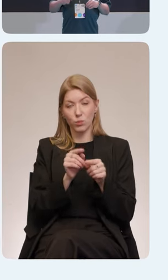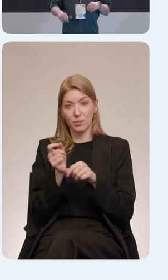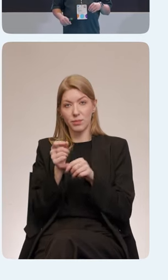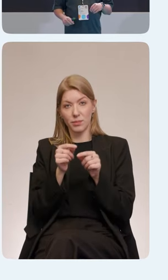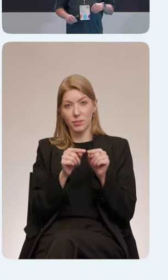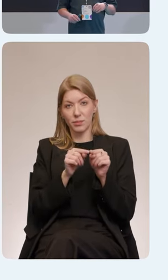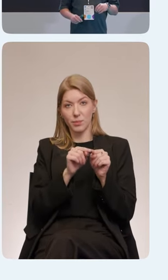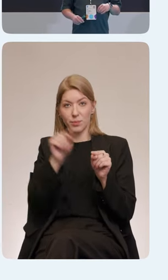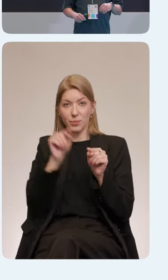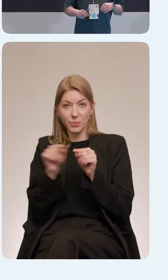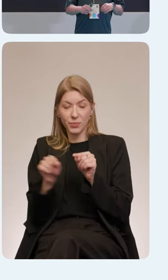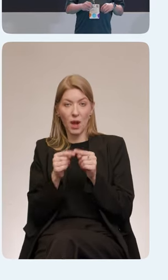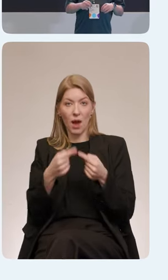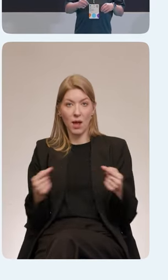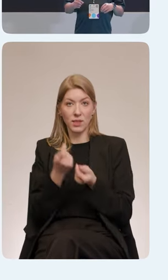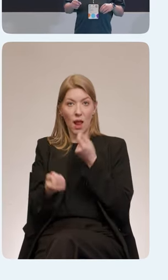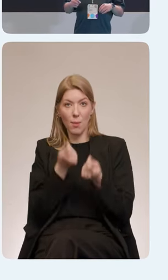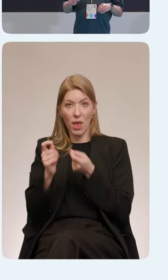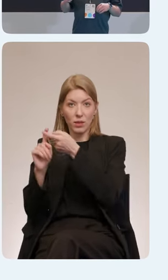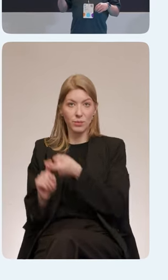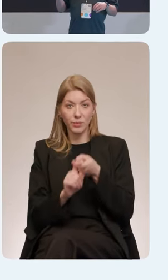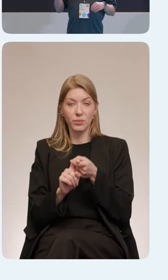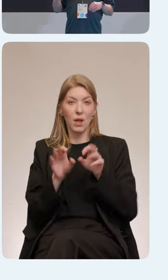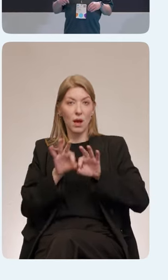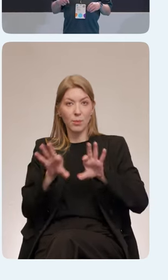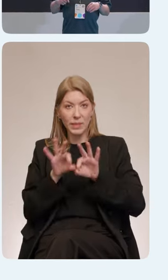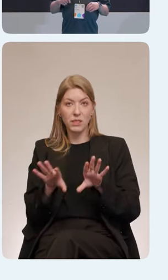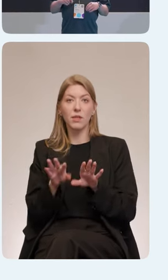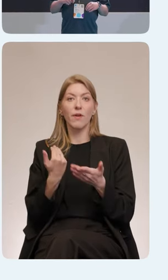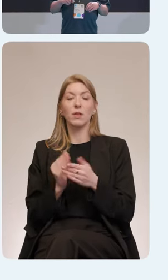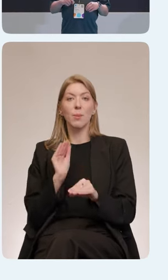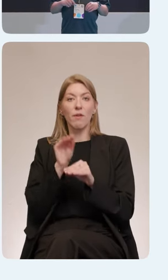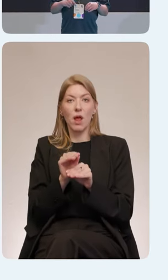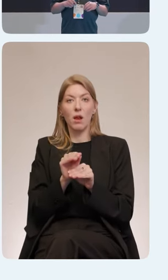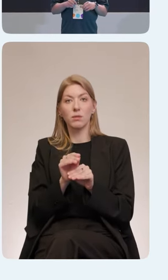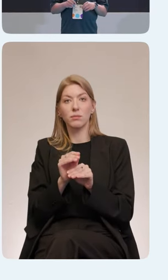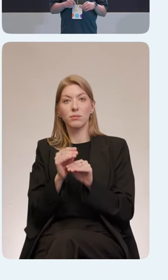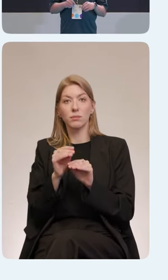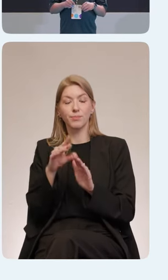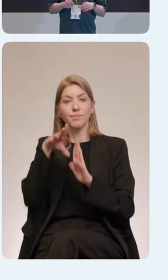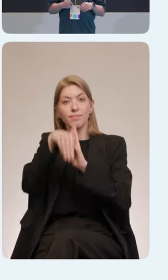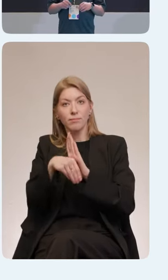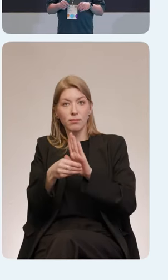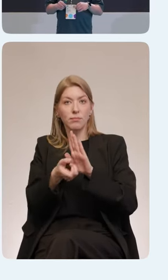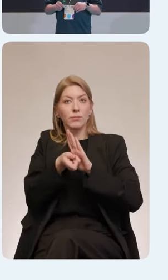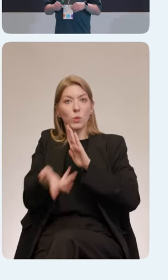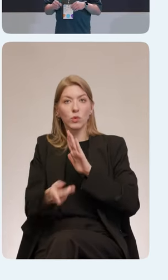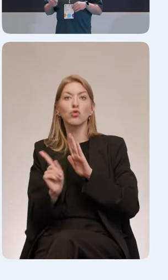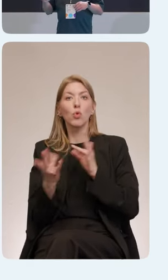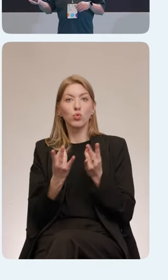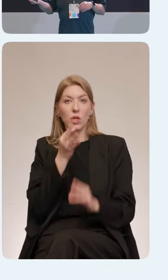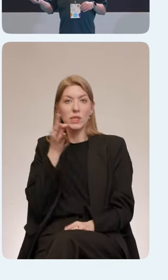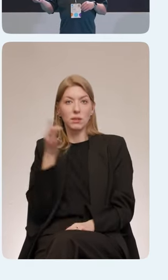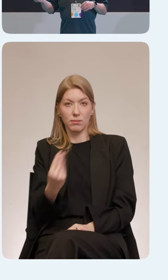разные элементы, обозначали, писали комментариями, что нужно сказать в этот момент. Вот.